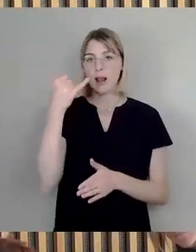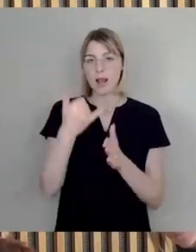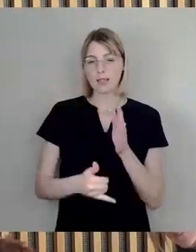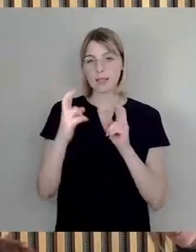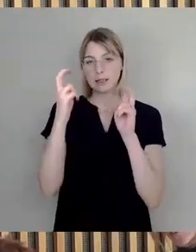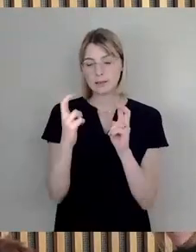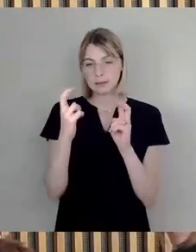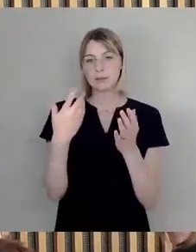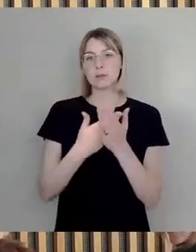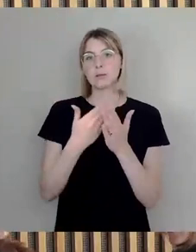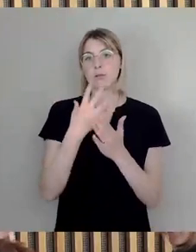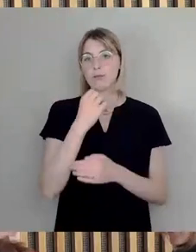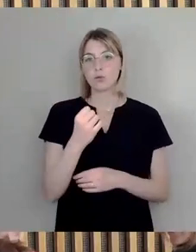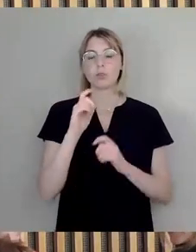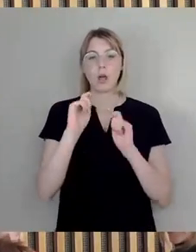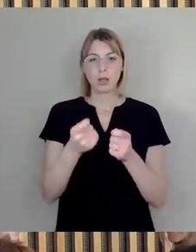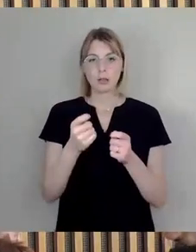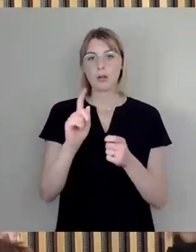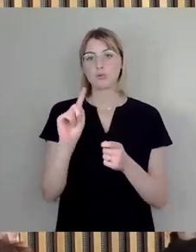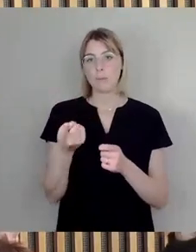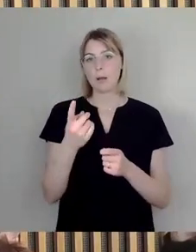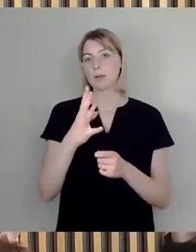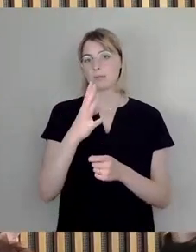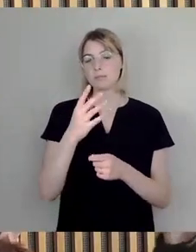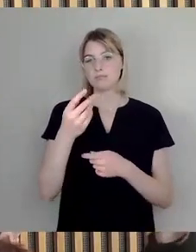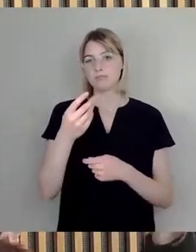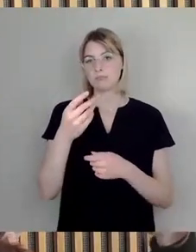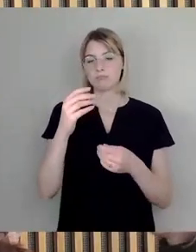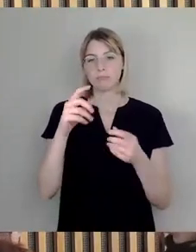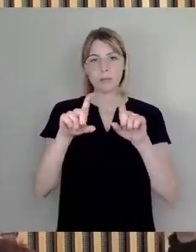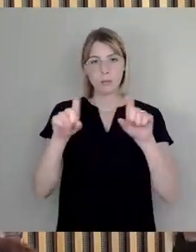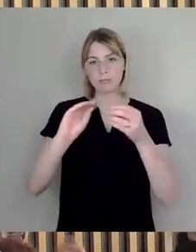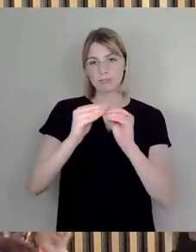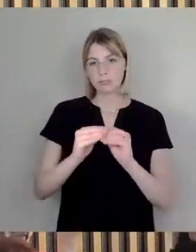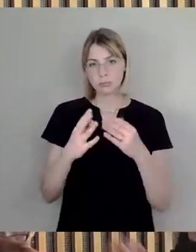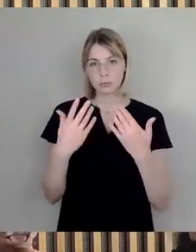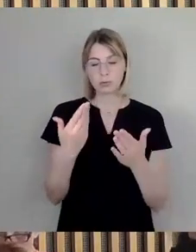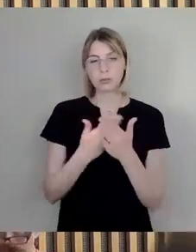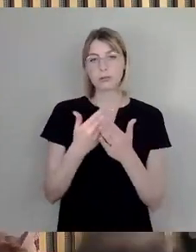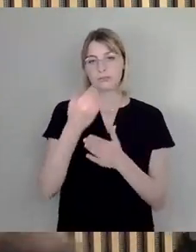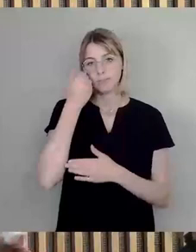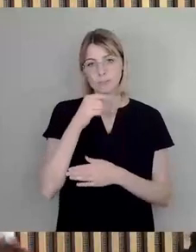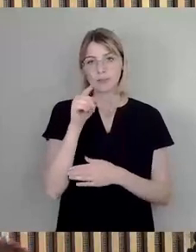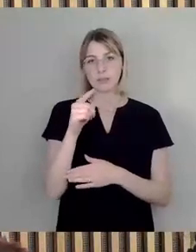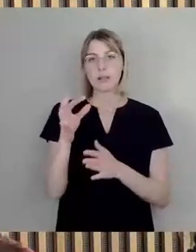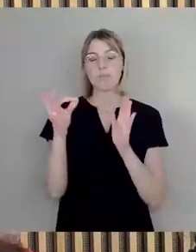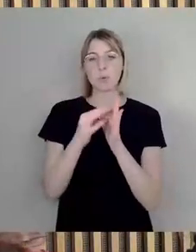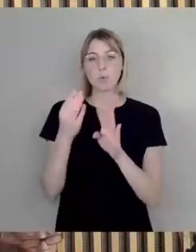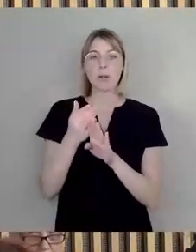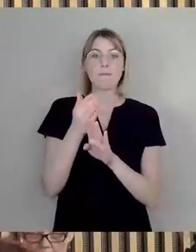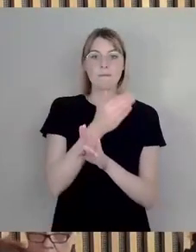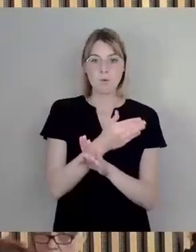wenn wir diesen Antrag noch behandeln könnten. Deshalb wäre es meine Bitte, dass wir diesen Punkt vorziehen nach